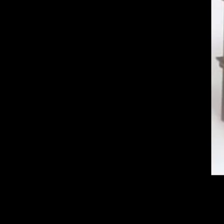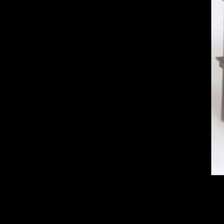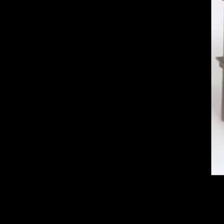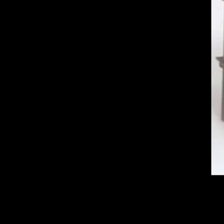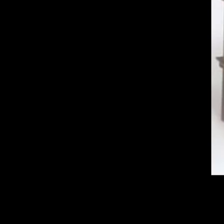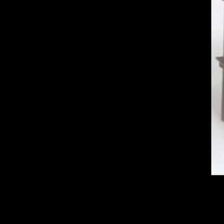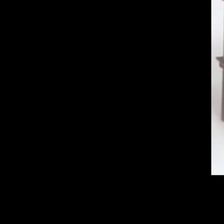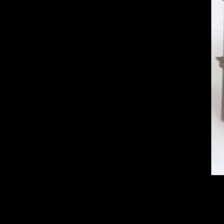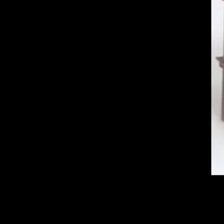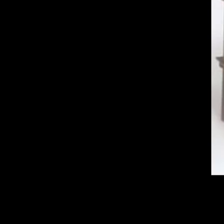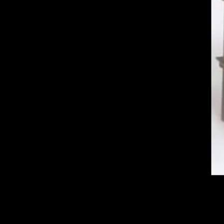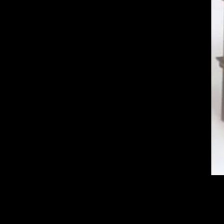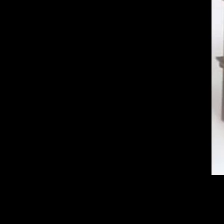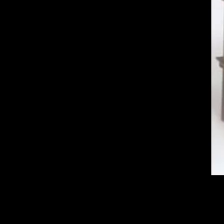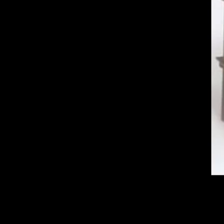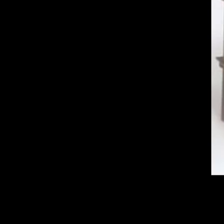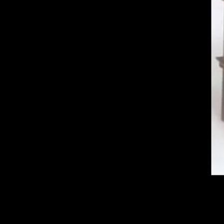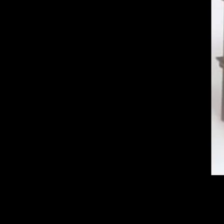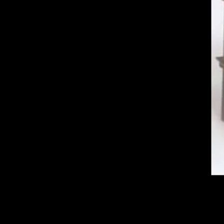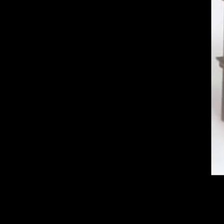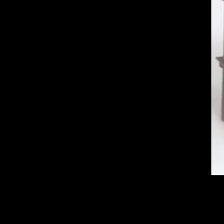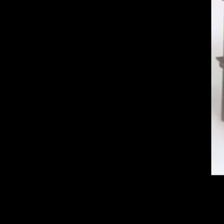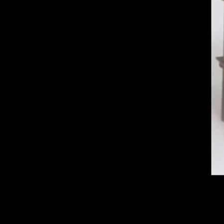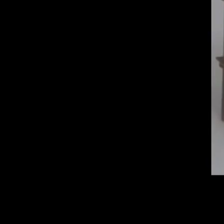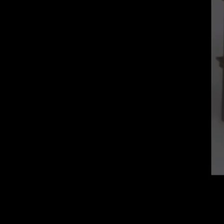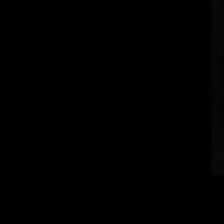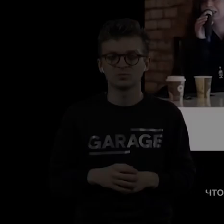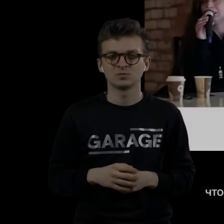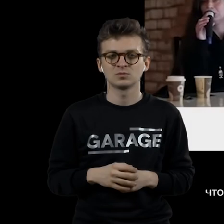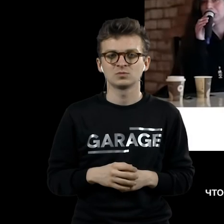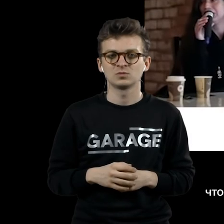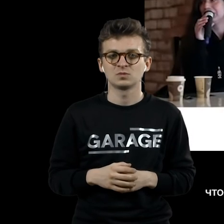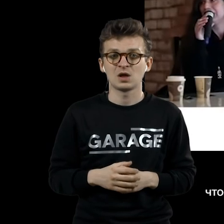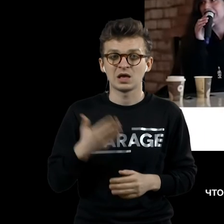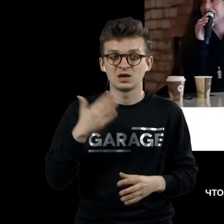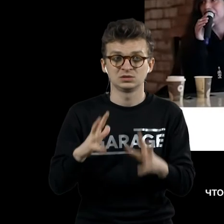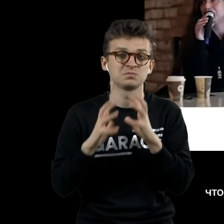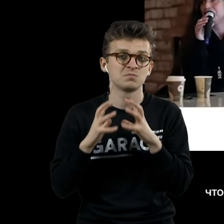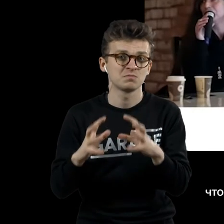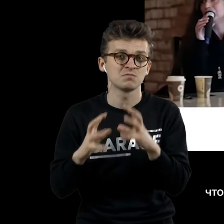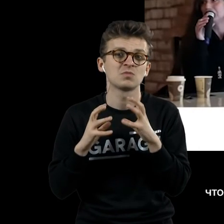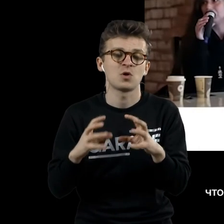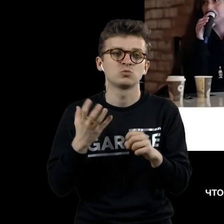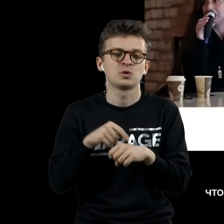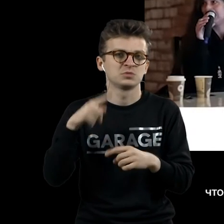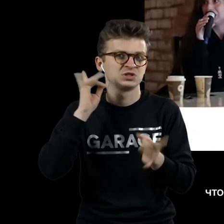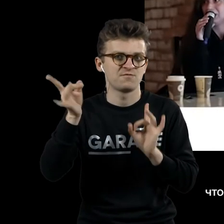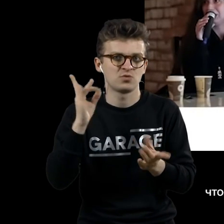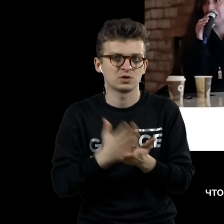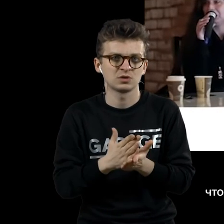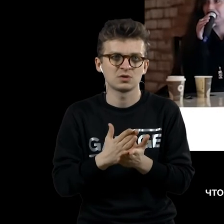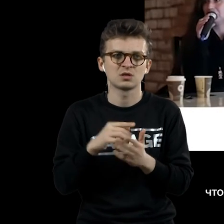Между пластинами зажат моток грубых желтоватых ниток. Если ее потрясти, она издает звук. Там что-то